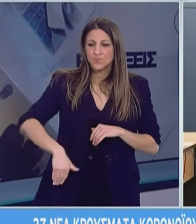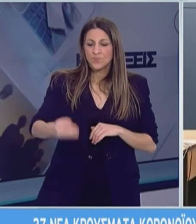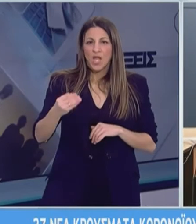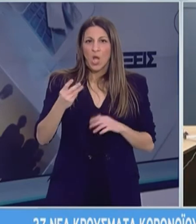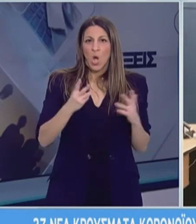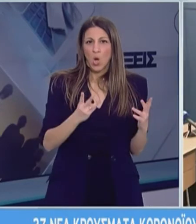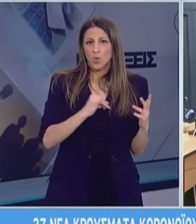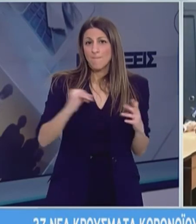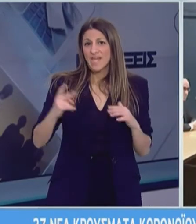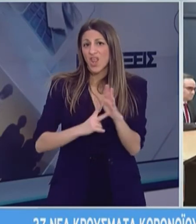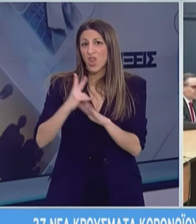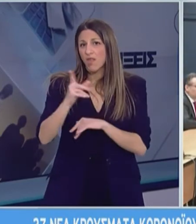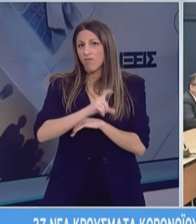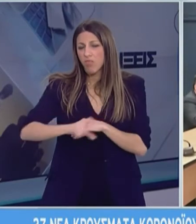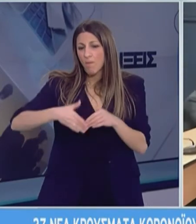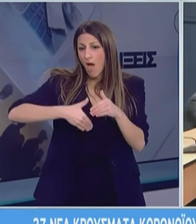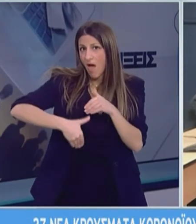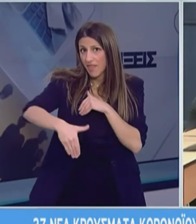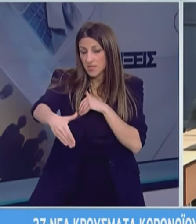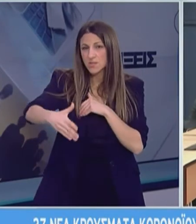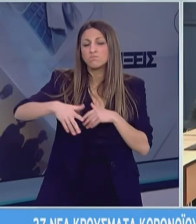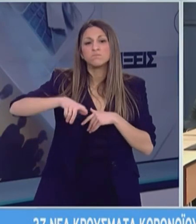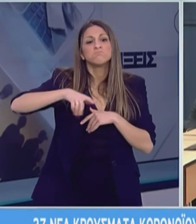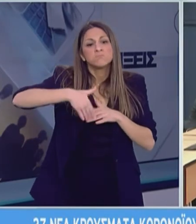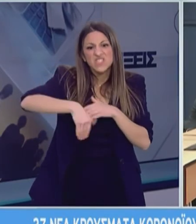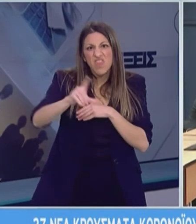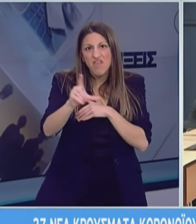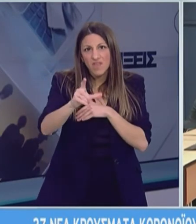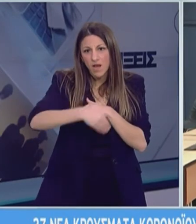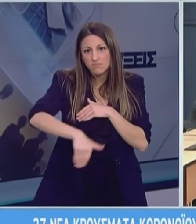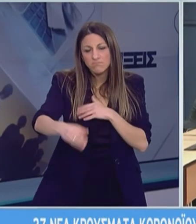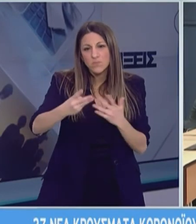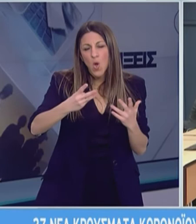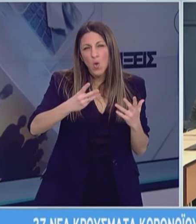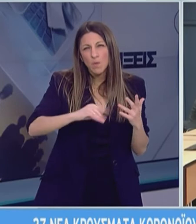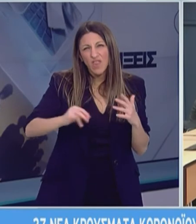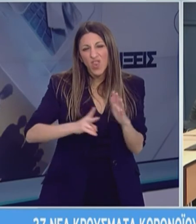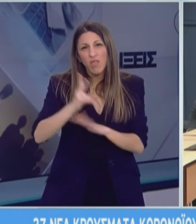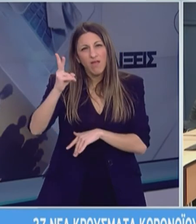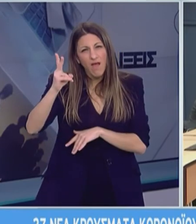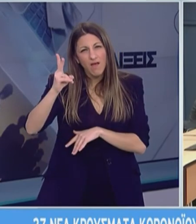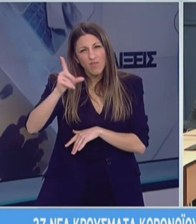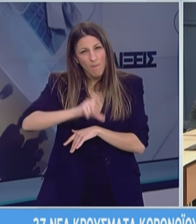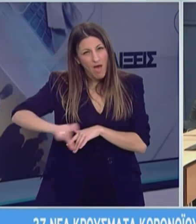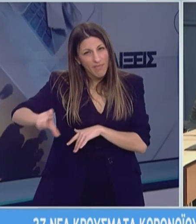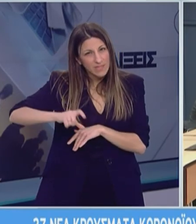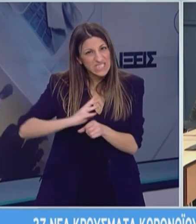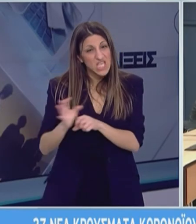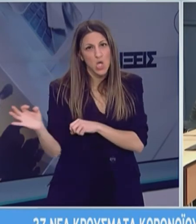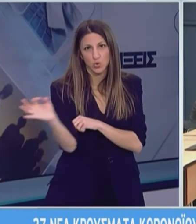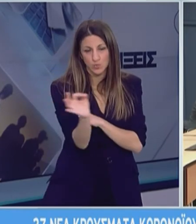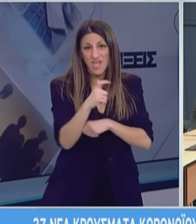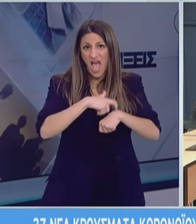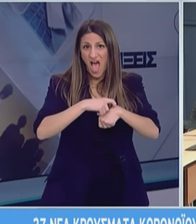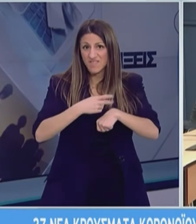εβδομάδες όπως μας είπε ο κύριος Τσιόδρας τη Δευτέρα. Συνολικά η χώρα διαθέτει 870 κλίνες μεθ μαζί με τον ιδιωτικό